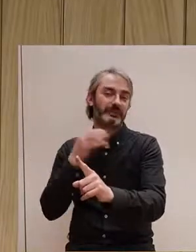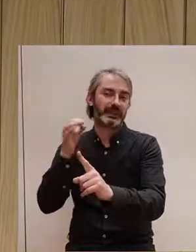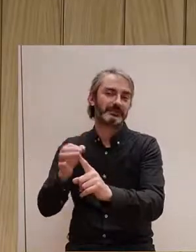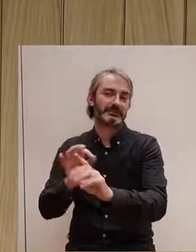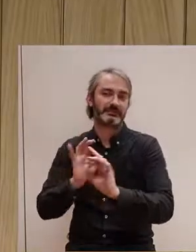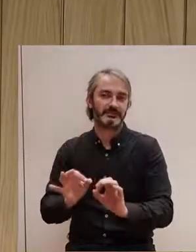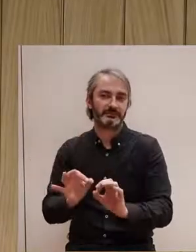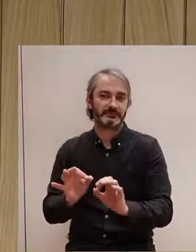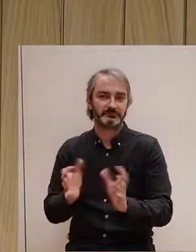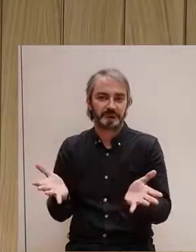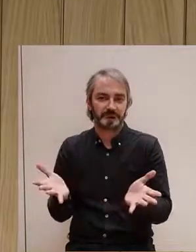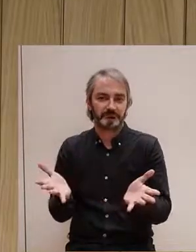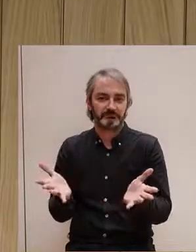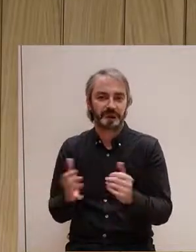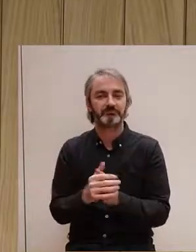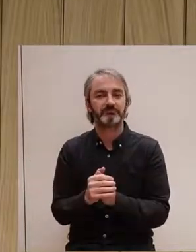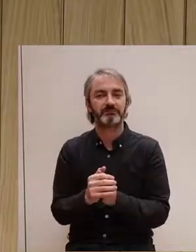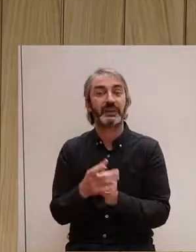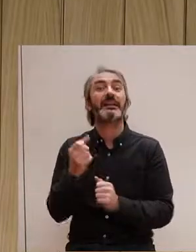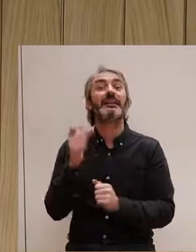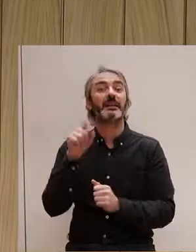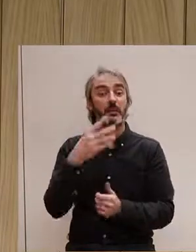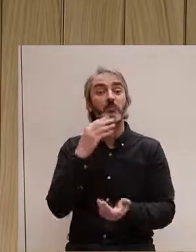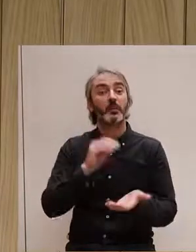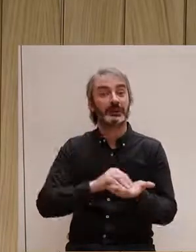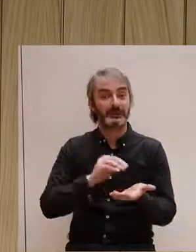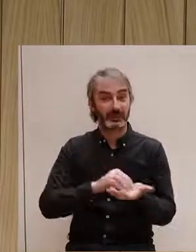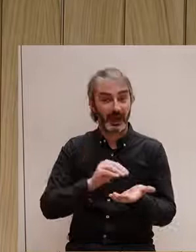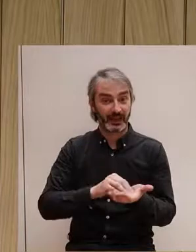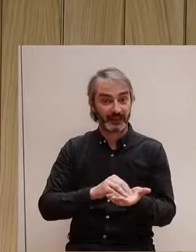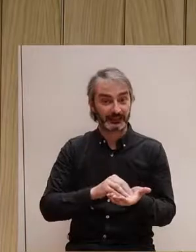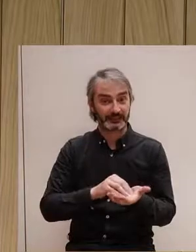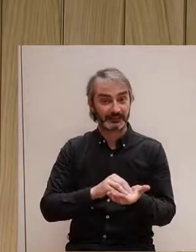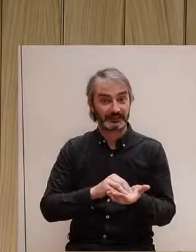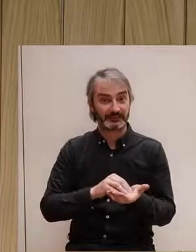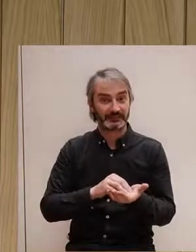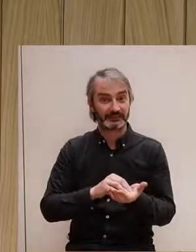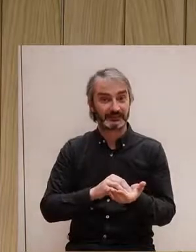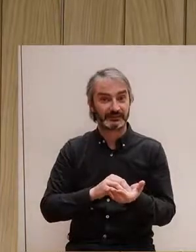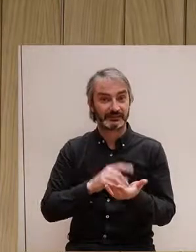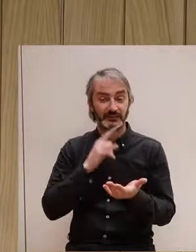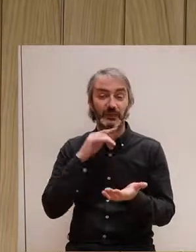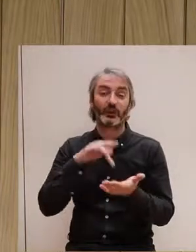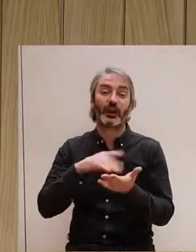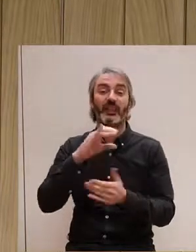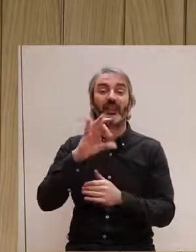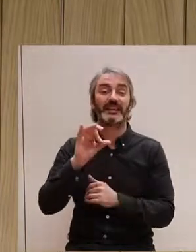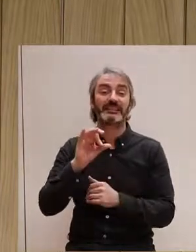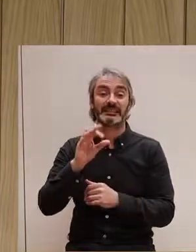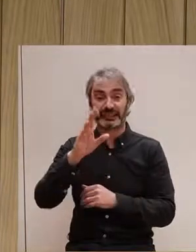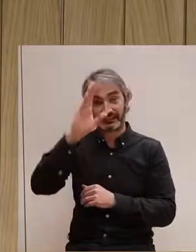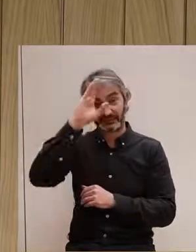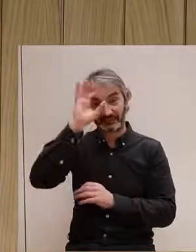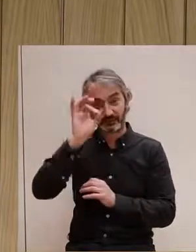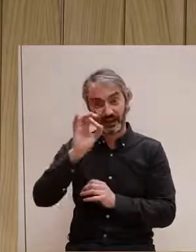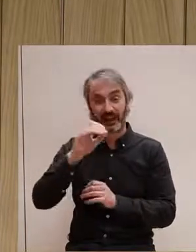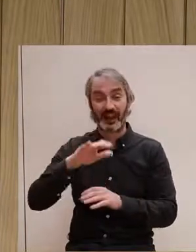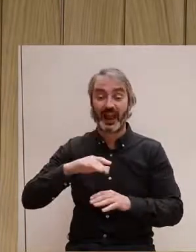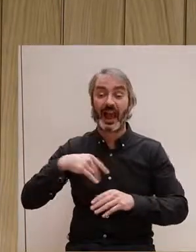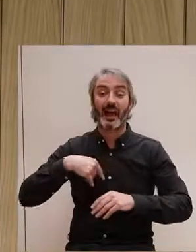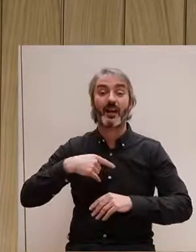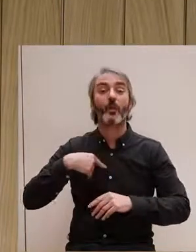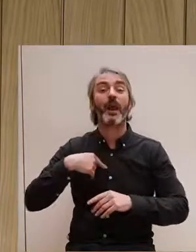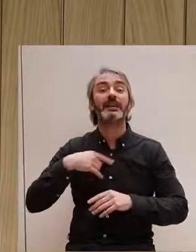'objectiu de'orgasme, no? I que també, molts cops, en relacions cis i heterosexuals, la relació sexual s'acaba